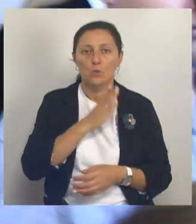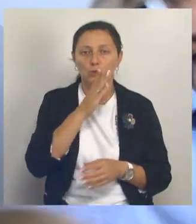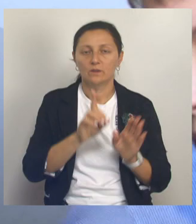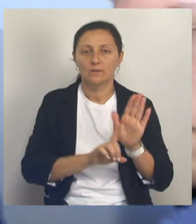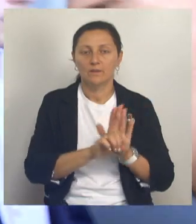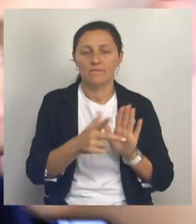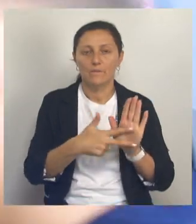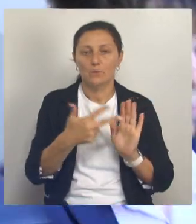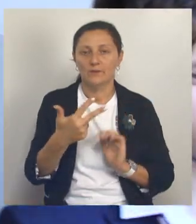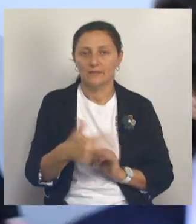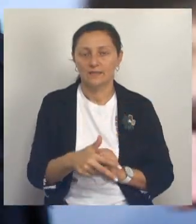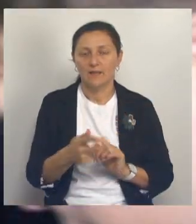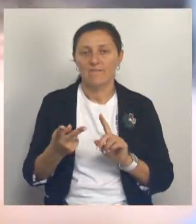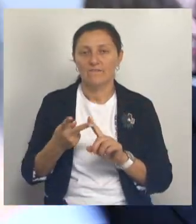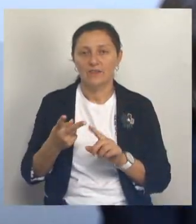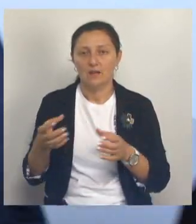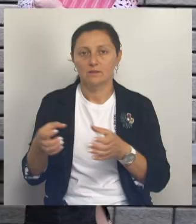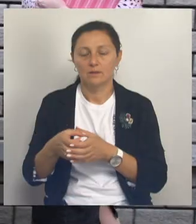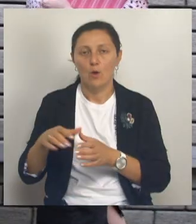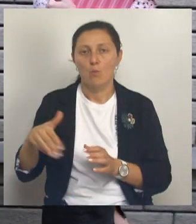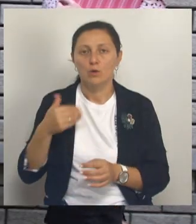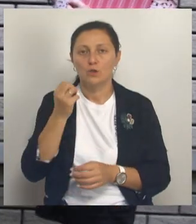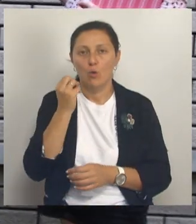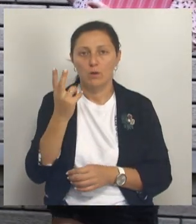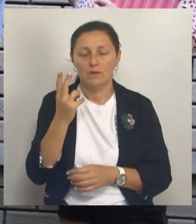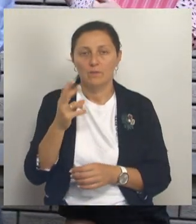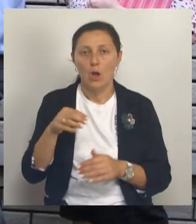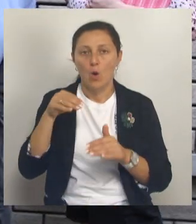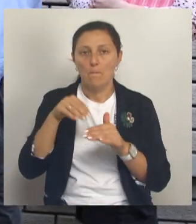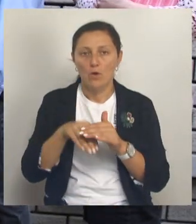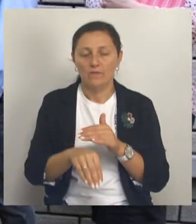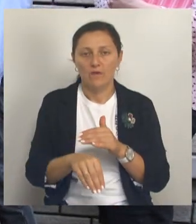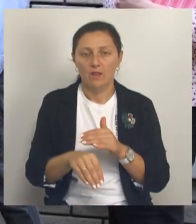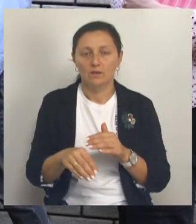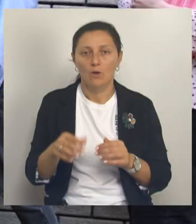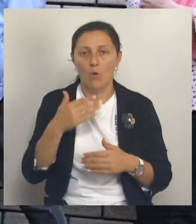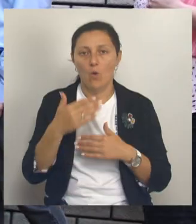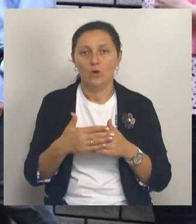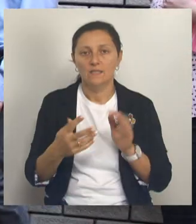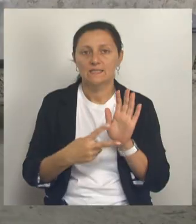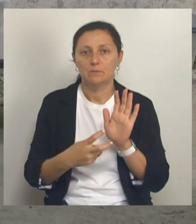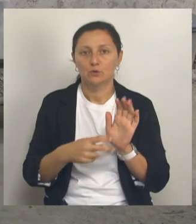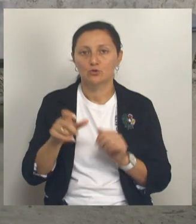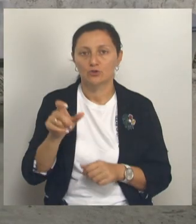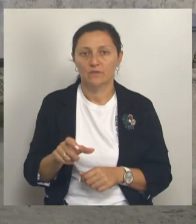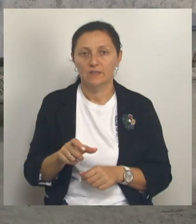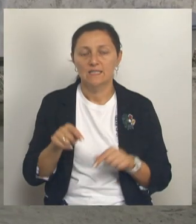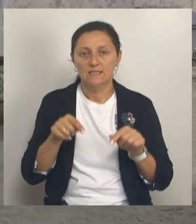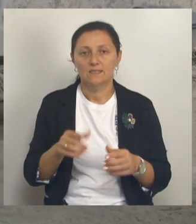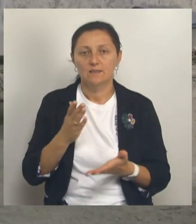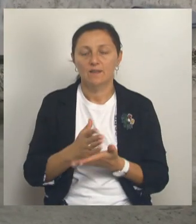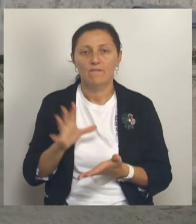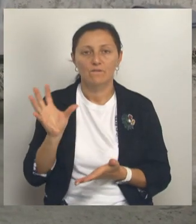обучение с 8.30. Второй приходит уже после обеда. Подвал с учетом всех особенностей вмещает около 700 человек. Здесь все